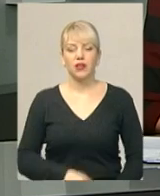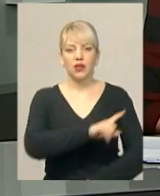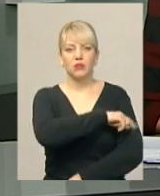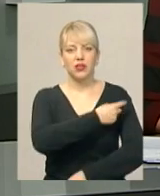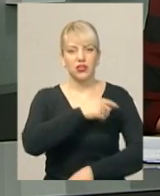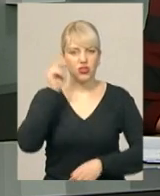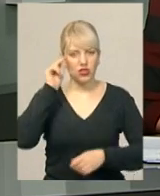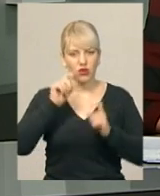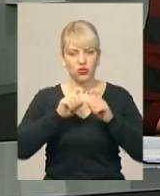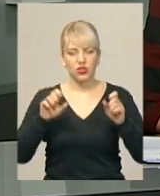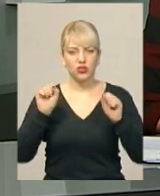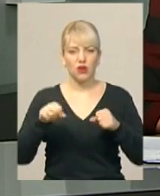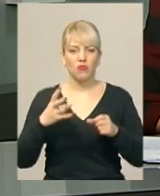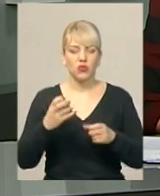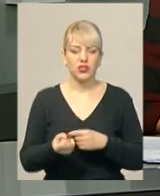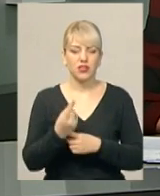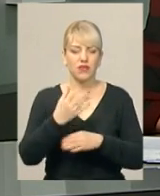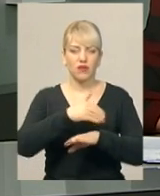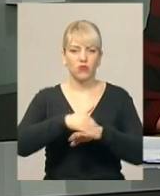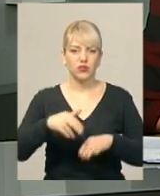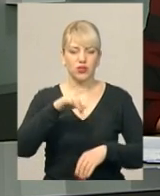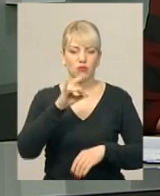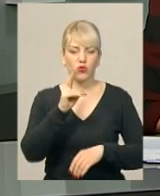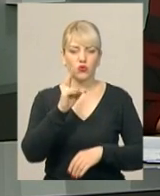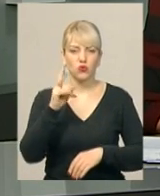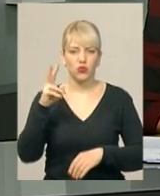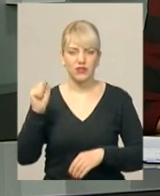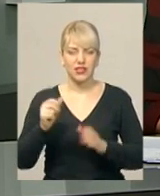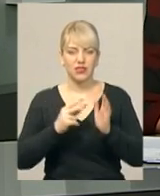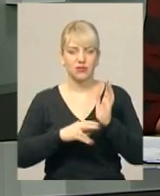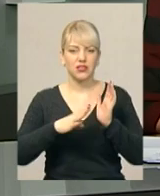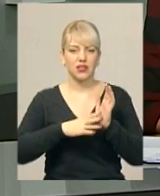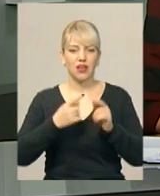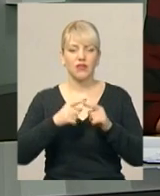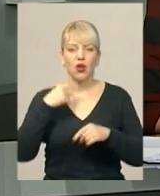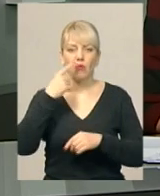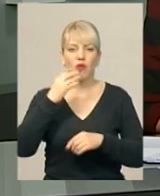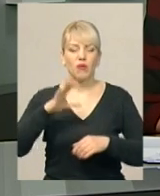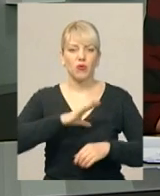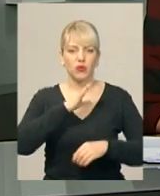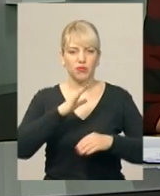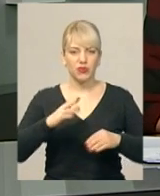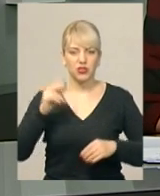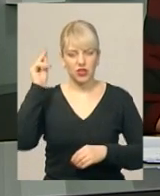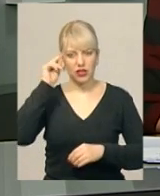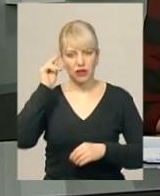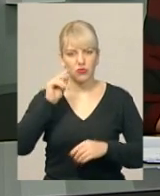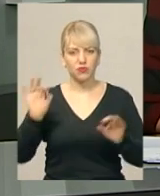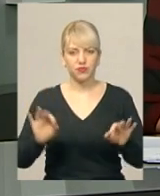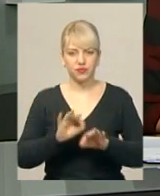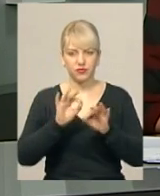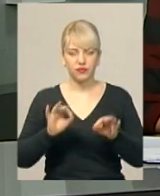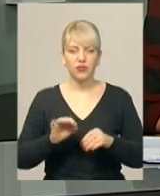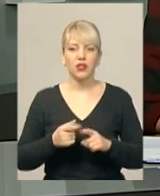училище може з'явитися на вулиці Проскурівській, 79, що в Хмельницькому йдеться про колишнє приміщення музичного коледжу імені Владислава